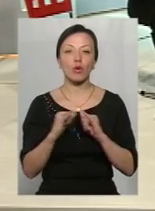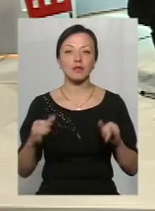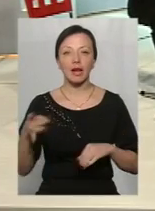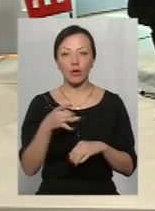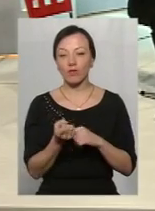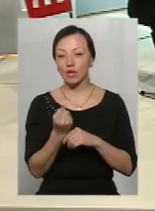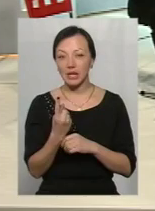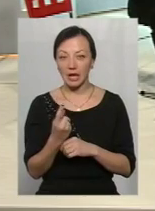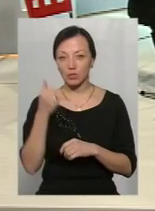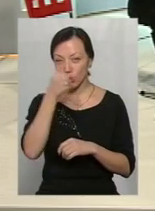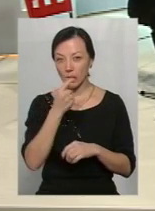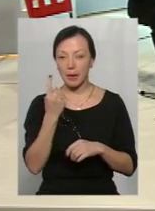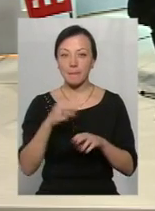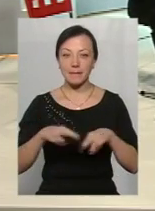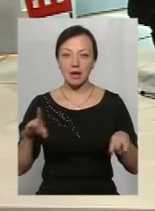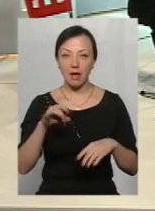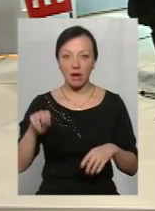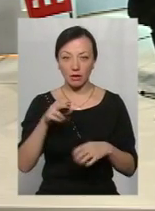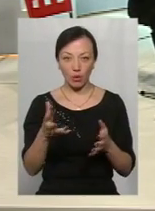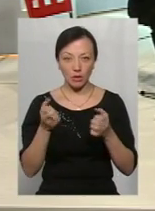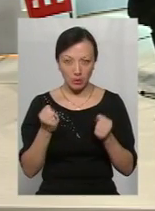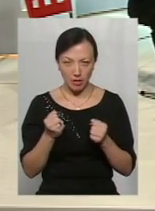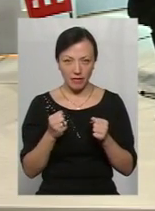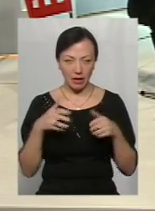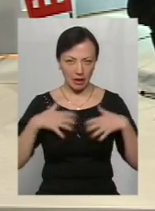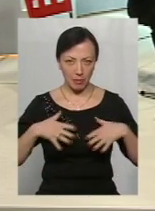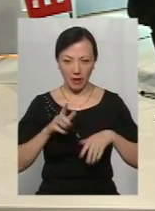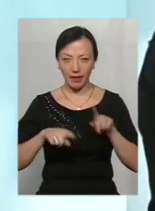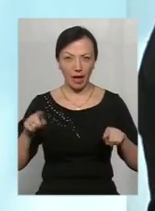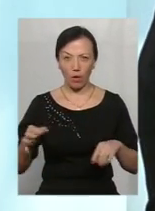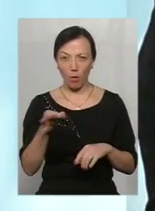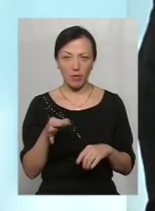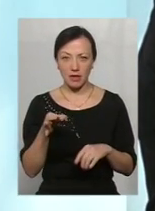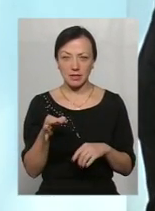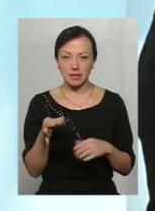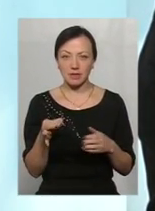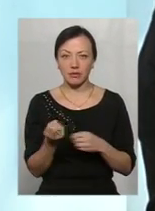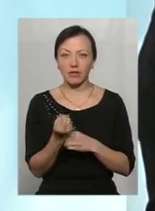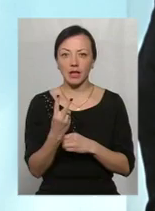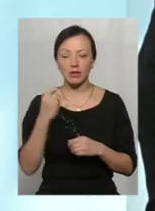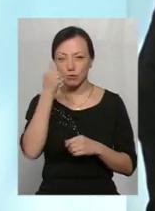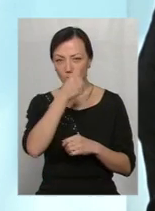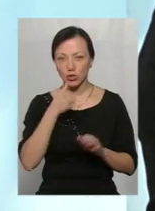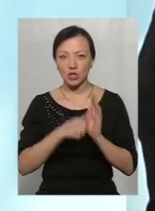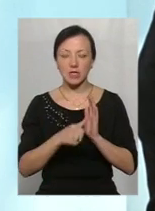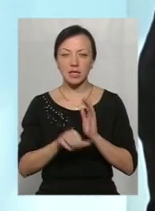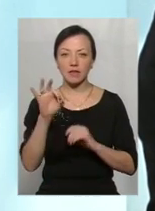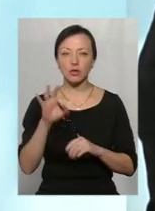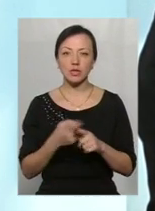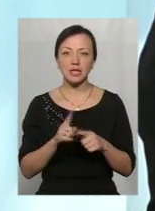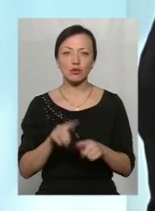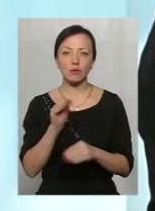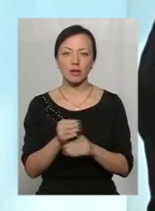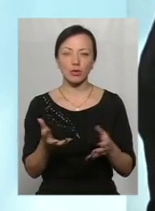році мільярд цієї субвенції отримав Крим. Деякі області – нуль. В 2012 році 60% цієї